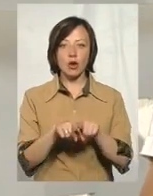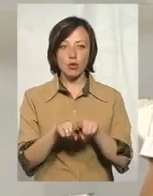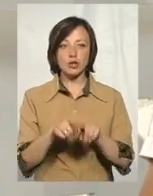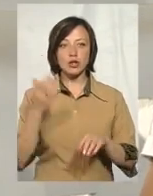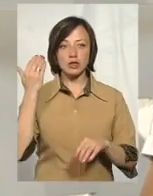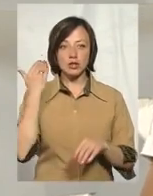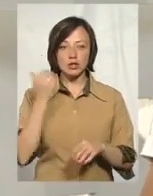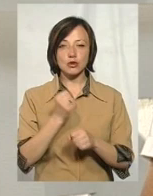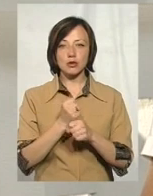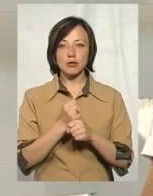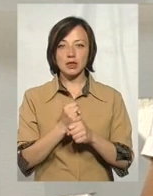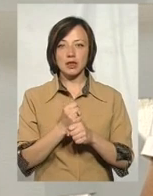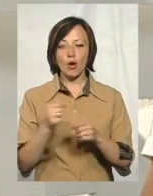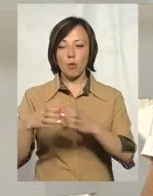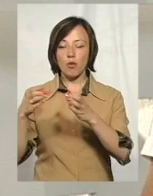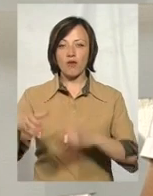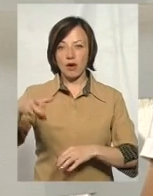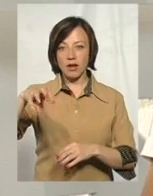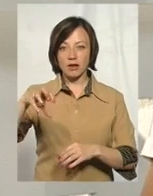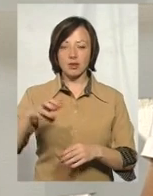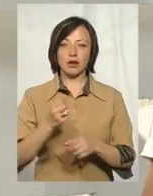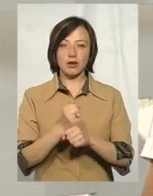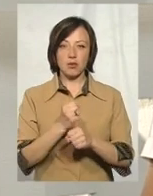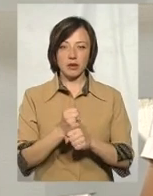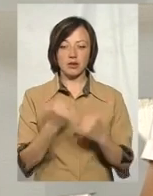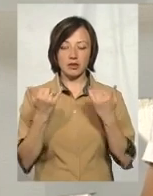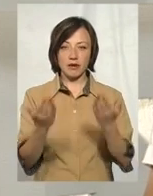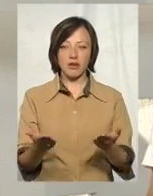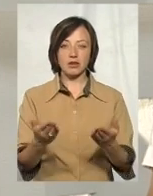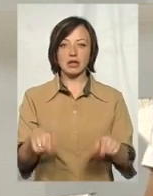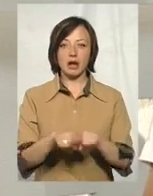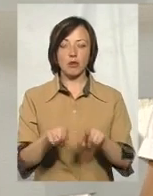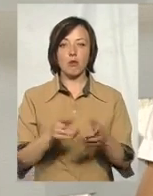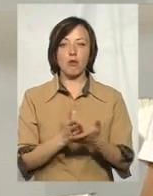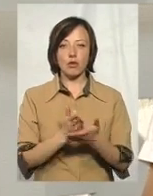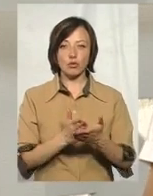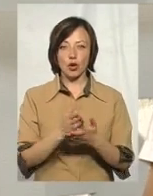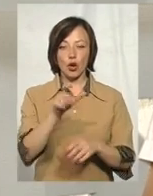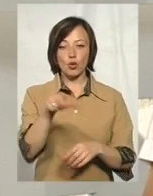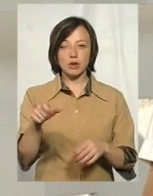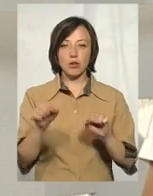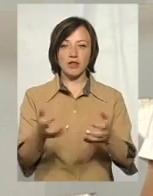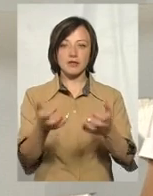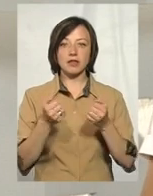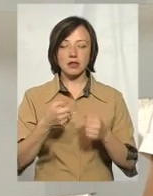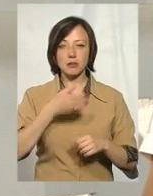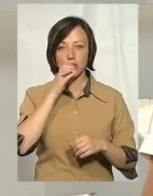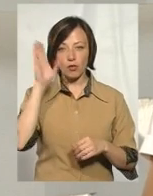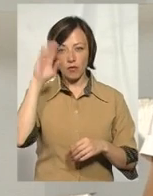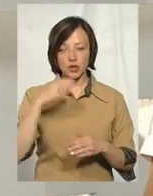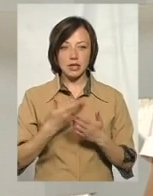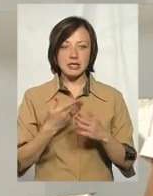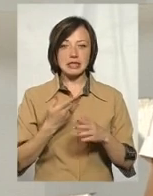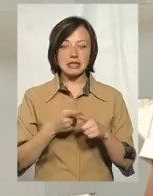в свій час, пішла, поставила бювети, і так само обратний осмос, і почали надавати такі послуги до бюветів, щоб люди могли звертатись. Це, якщо не